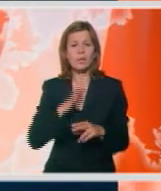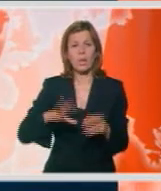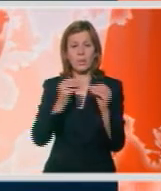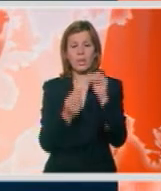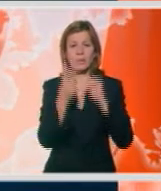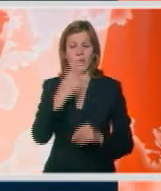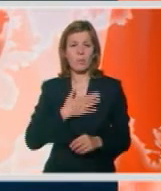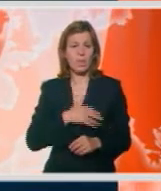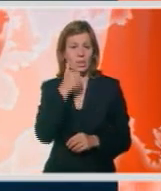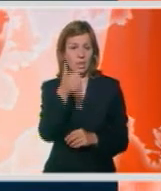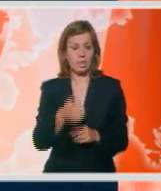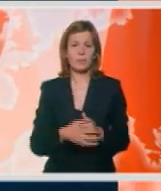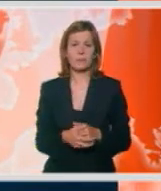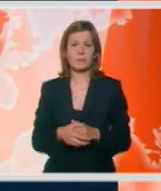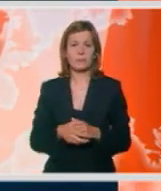B92. Prijetan dan!